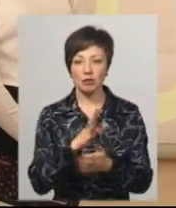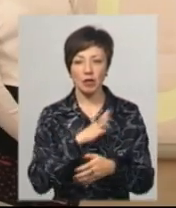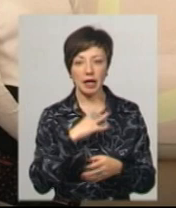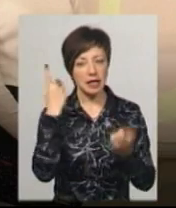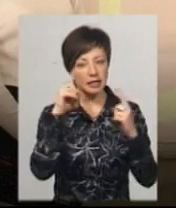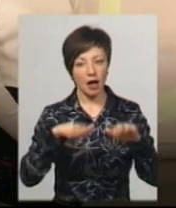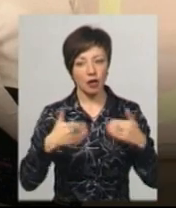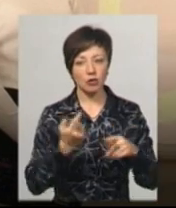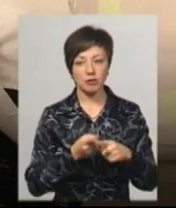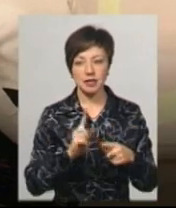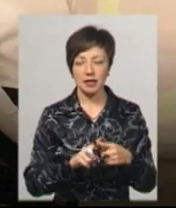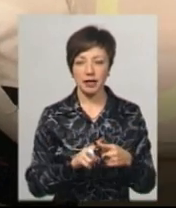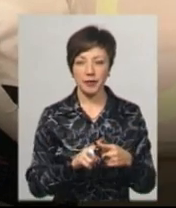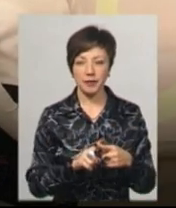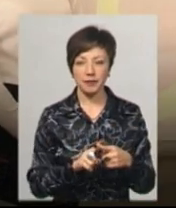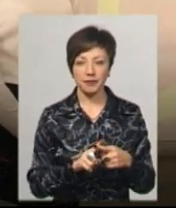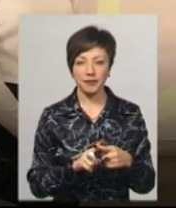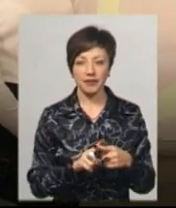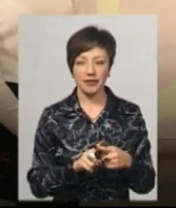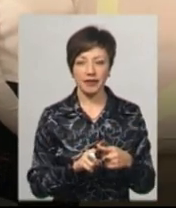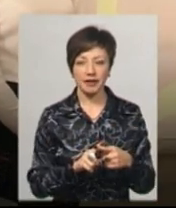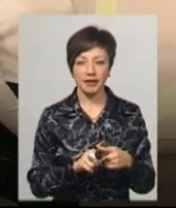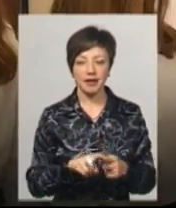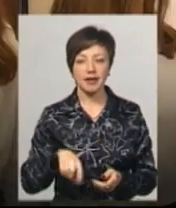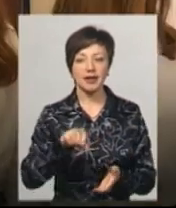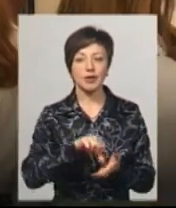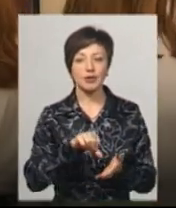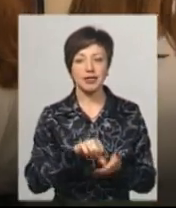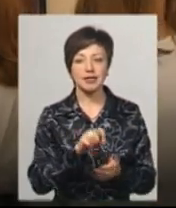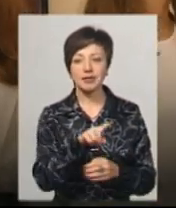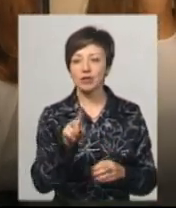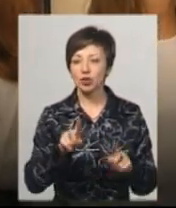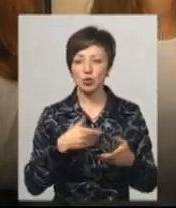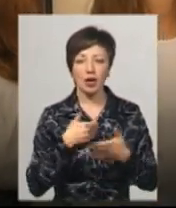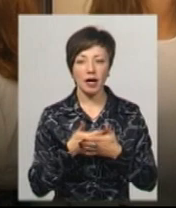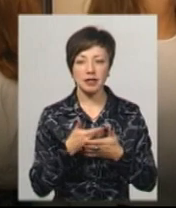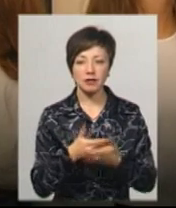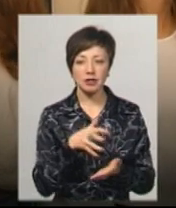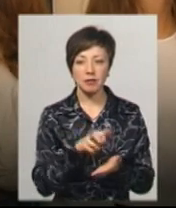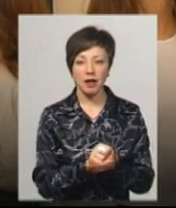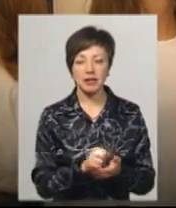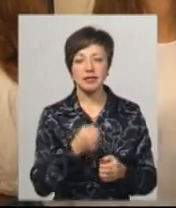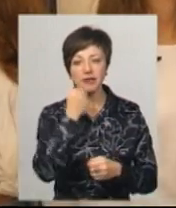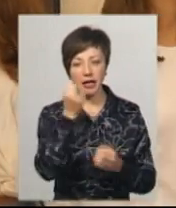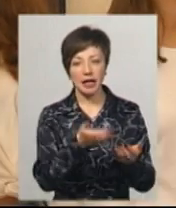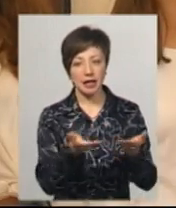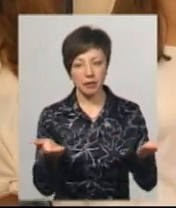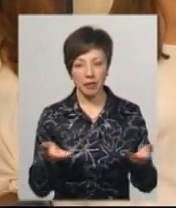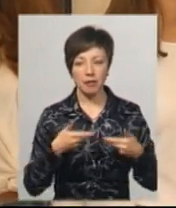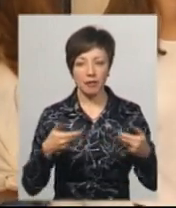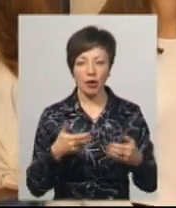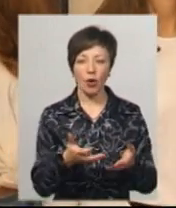ініціаторами цієї участі, вони дуже активно займалися, і завдяки їм ми